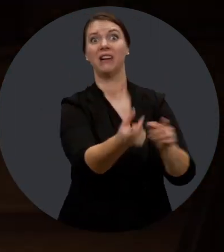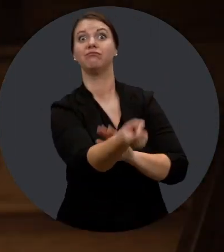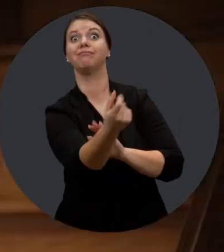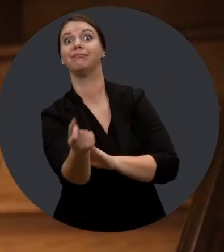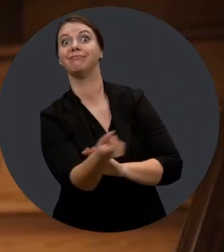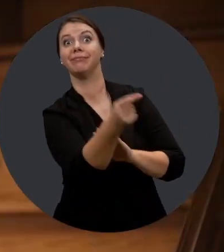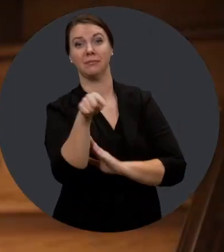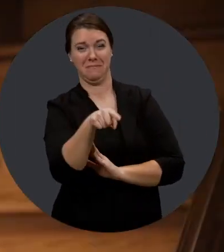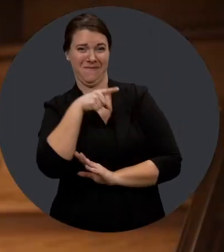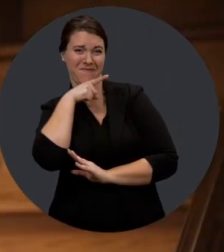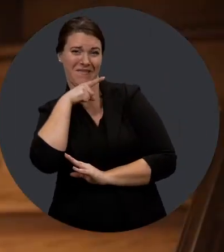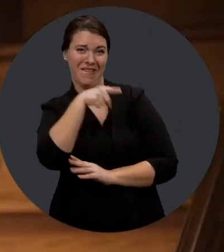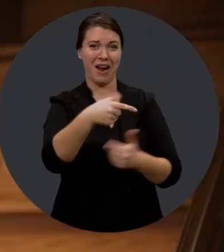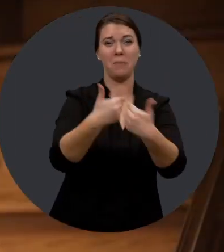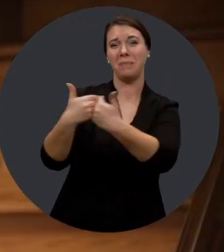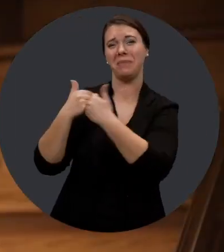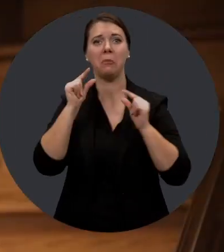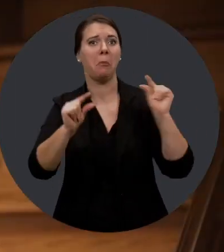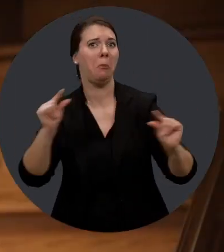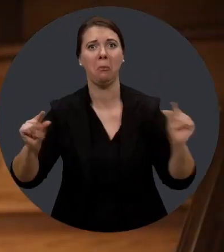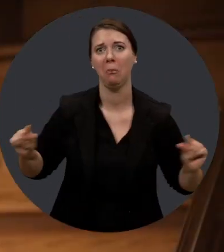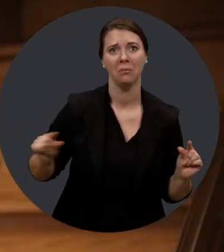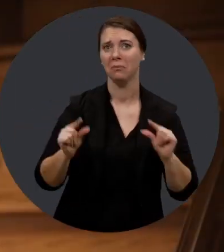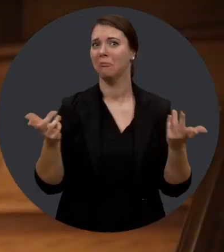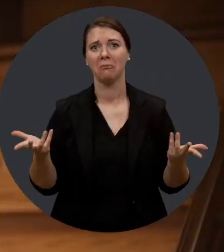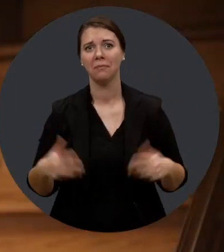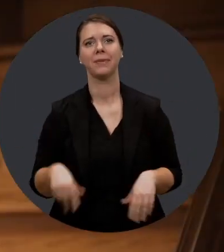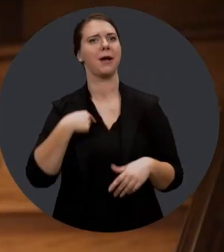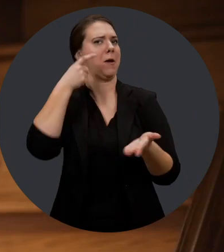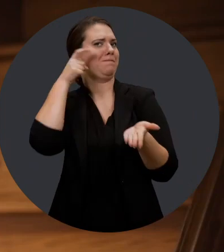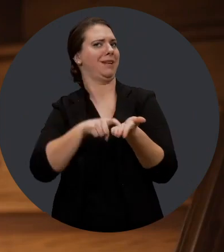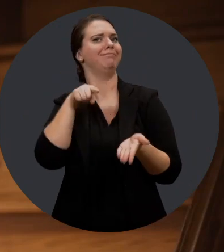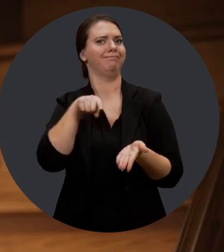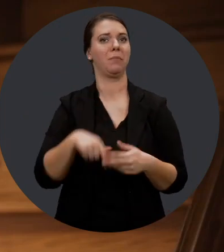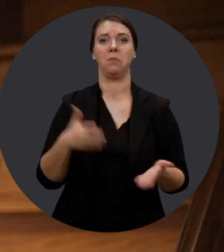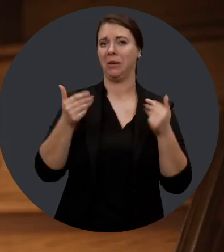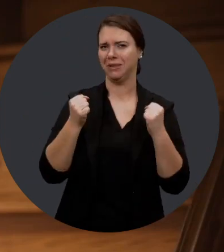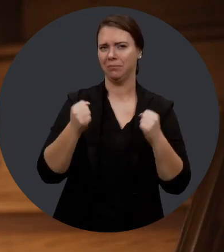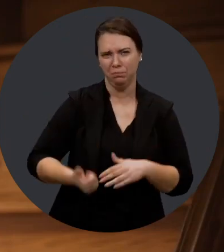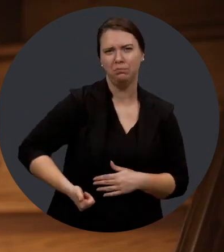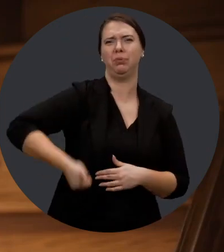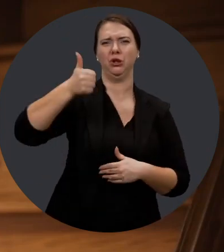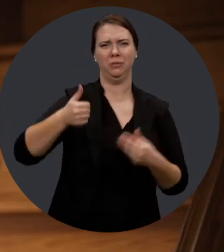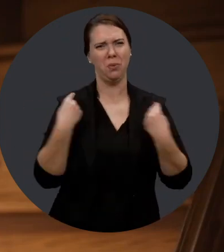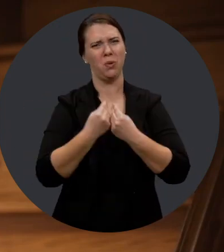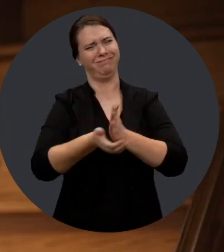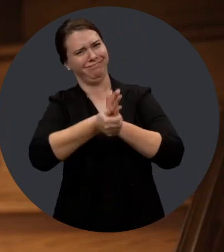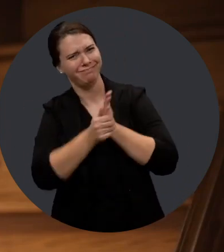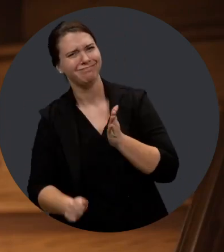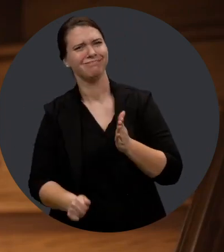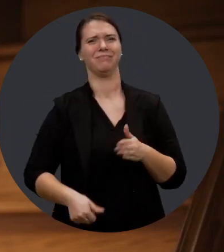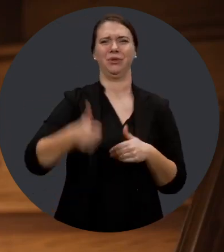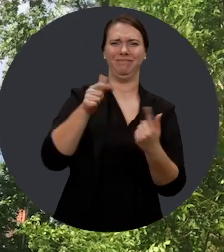famille, pour pouvoir les aider dans les obstacles qu'ils rencontraient. Donc, on y allait vraiment avec des demandes à la pièce. On s'est